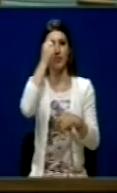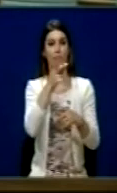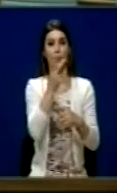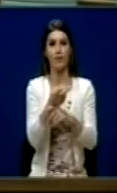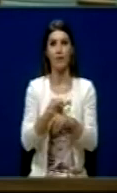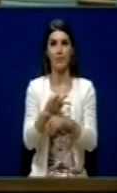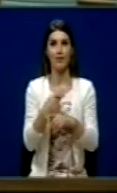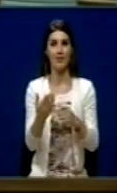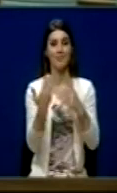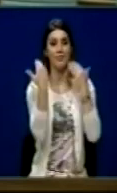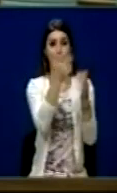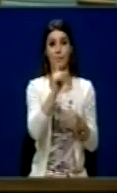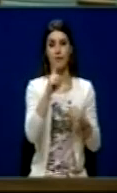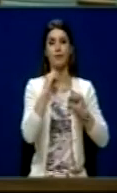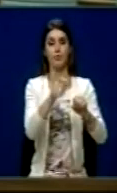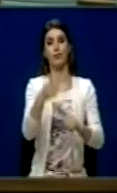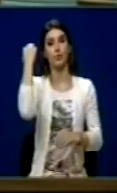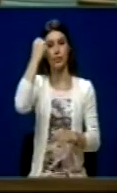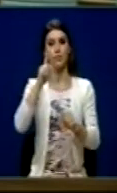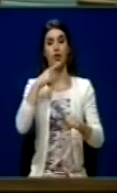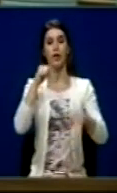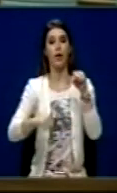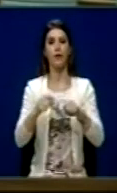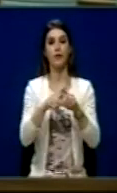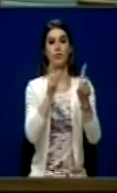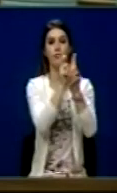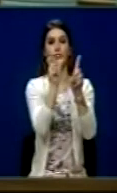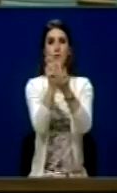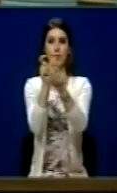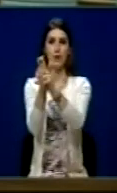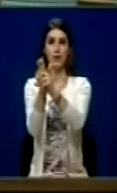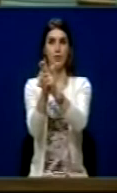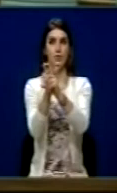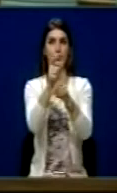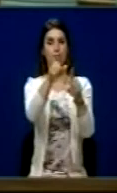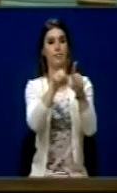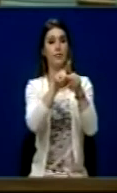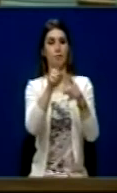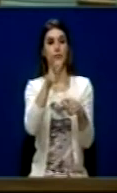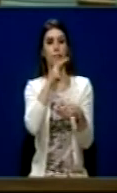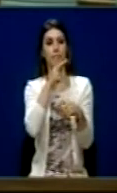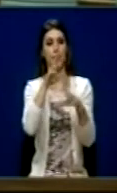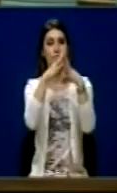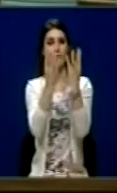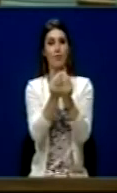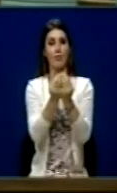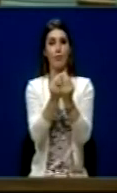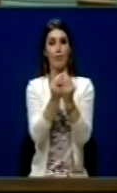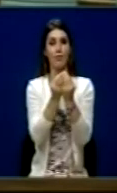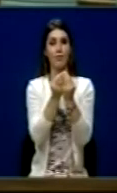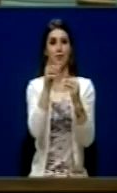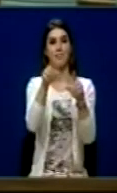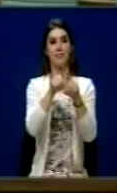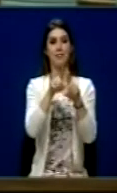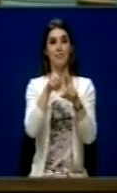shtetë të fuqeshë. Dhe të të bënë i Kosovën me një afsi kushdzu se kashni Sërbis. Negociatat ja pa mundësuan kushdzimin. Pra jo përë që u bënë